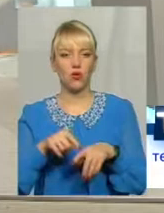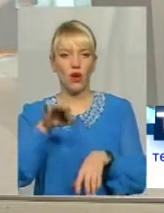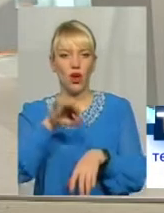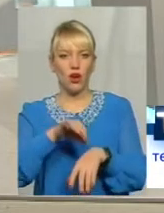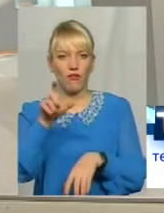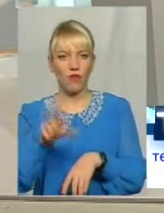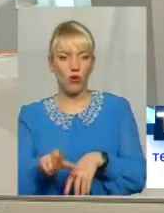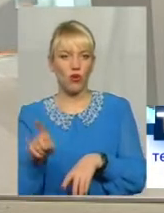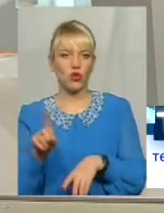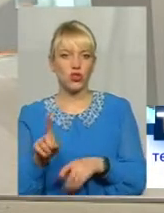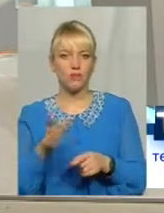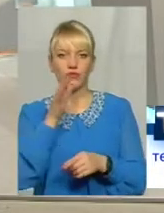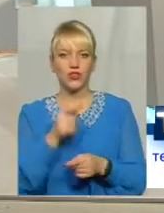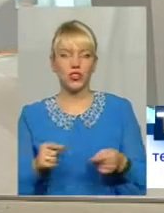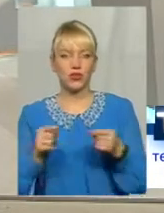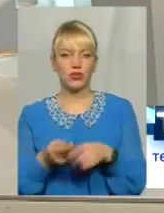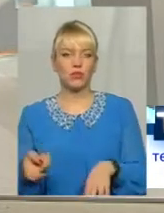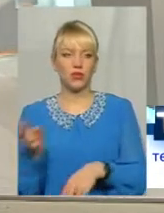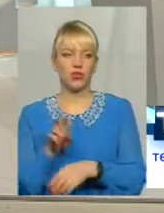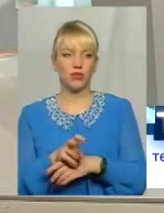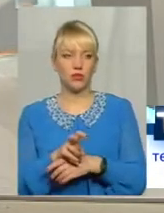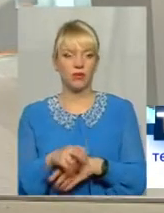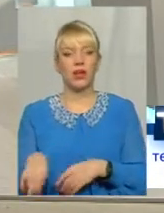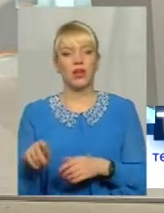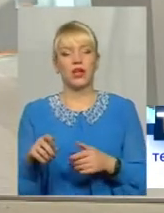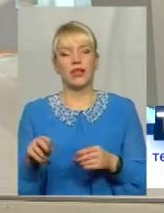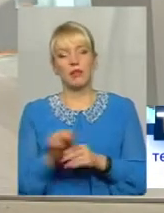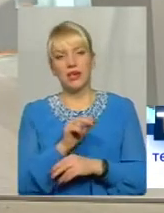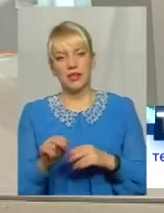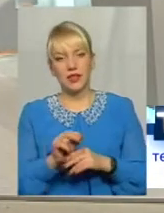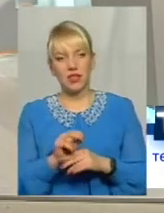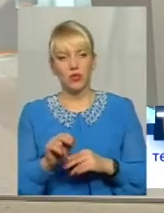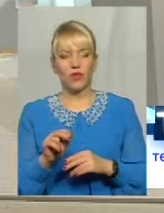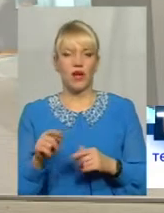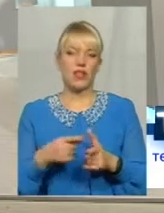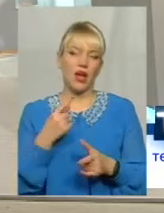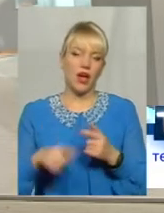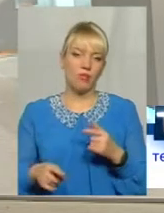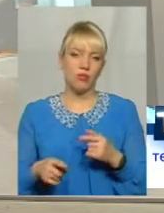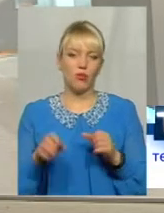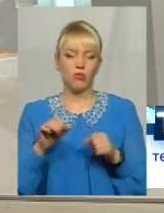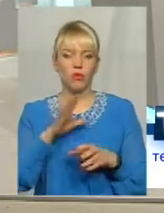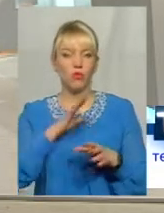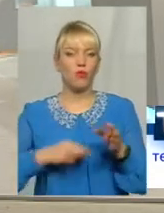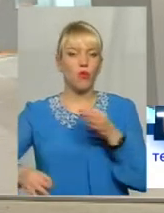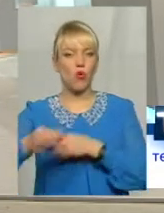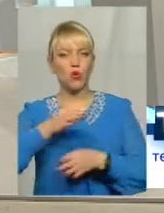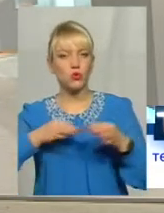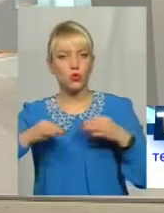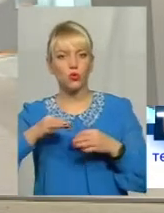вчасно прийшов Чи то терапевтичне лікування, або ж вчасно був проконсультований